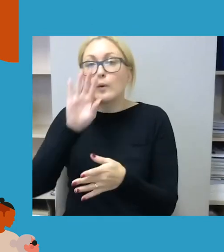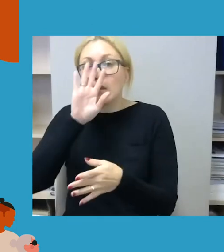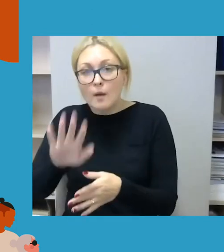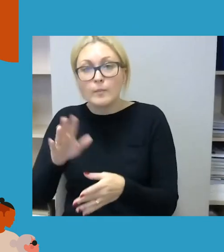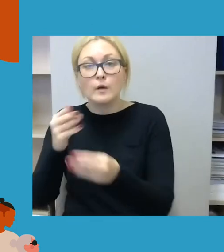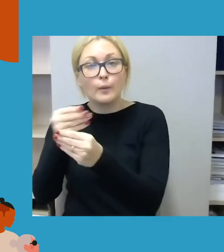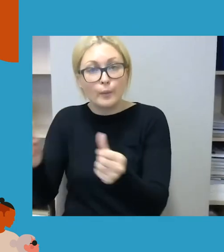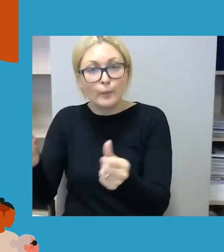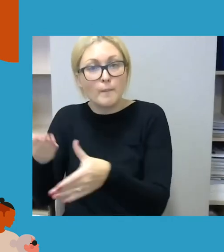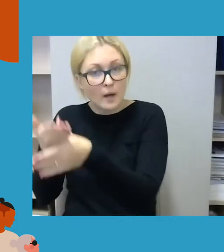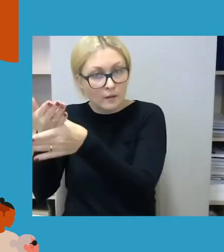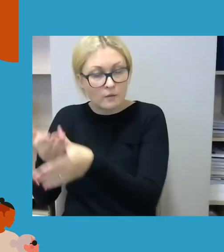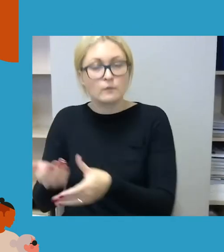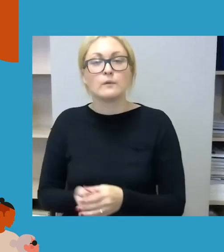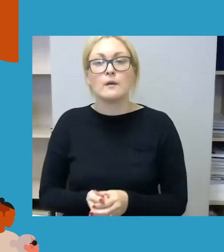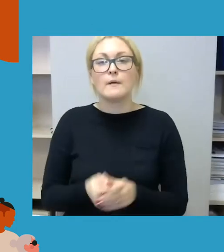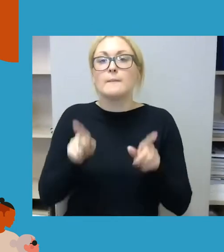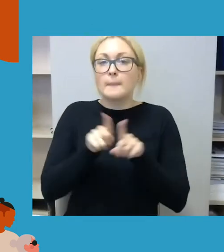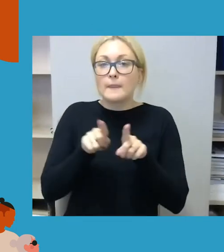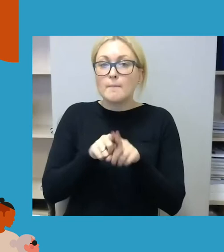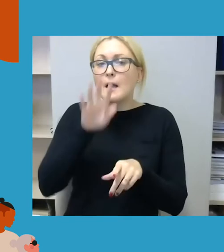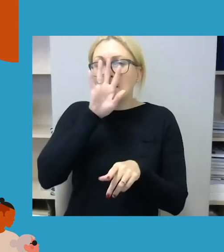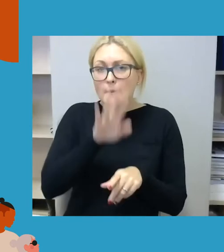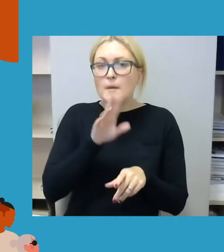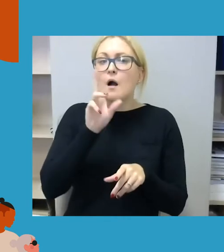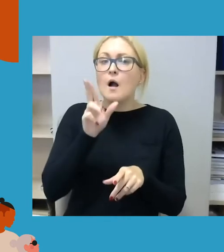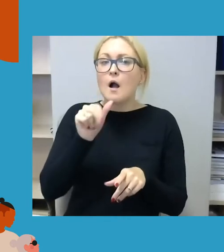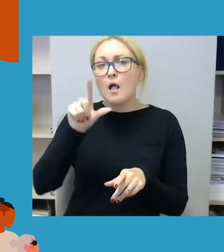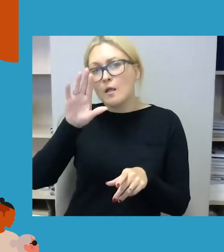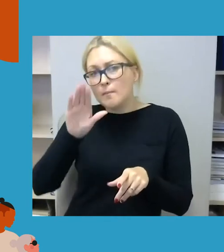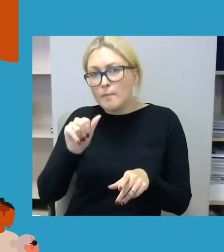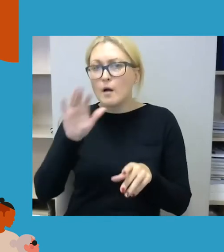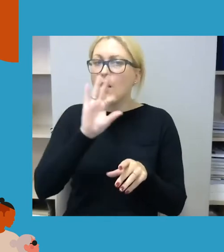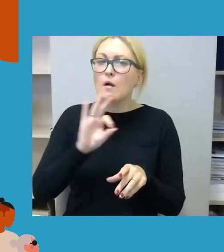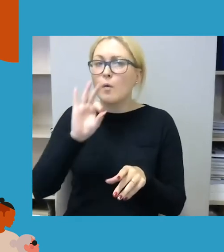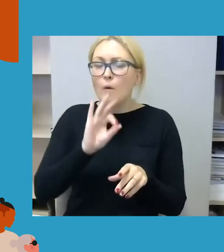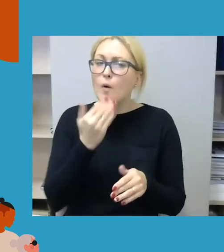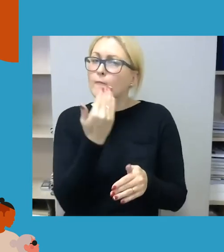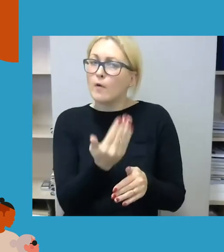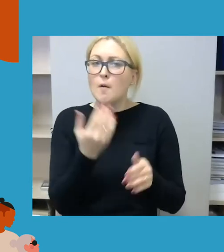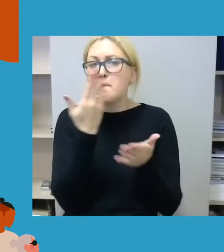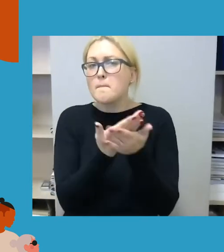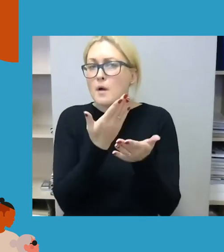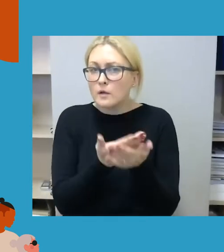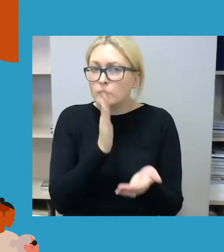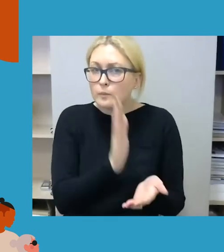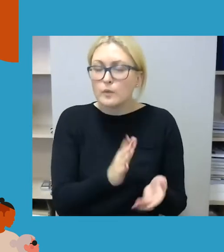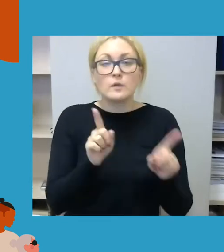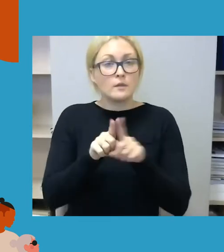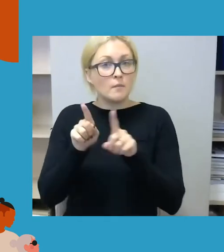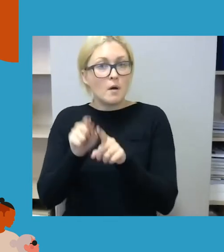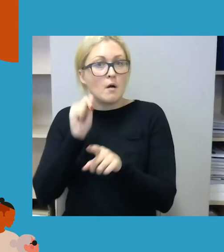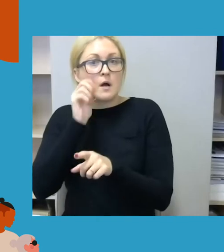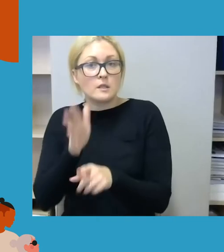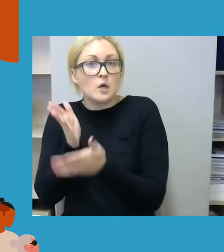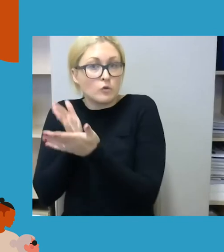bei neapykantos kalbą. Taip pat apie kiekvieno mūsų, mūsų visuomenės vaidmenį, kasdienėje, sakykime, kovoje su